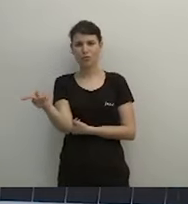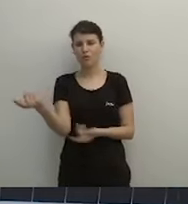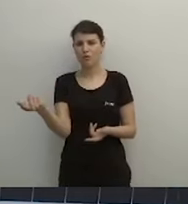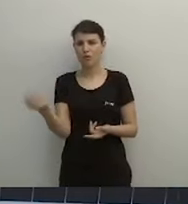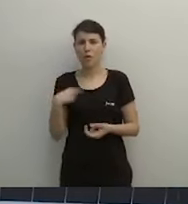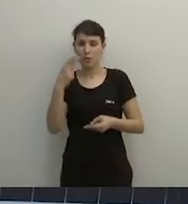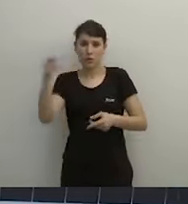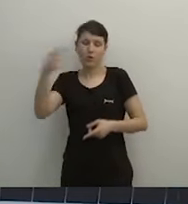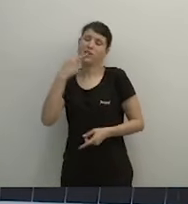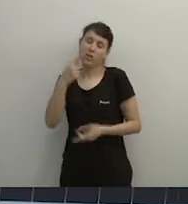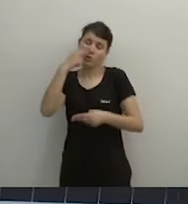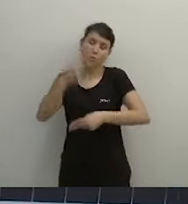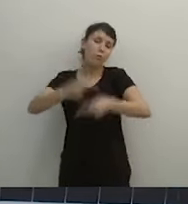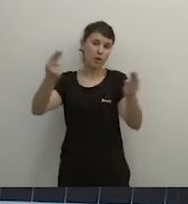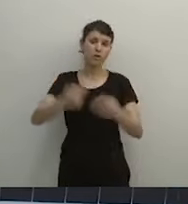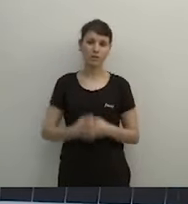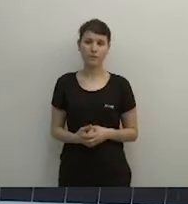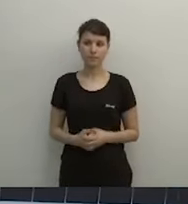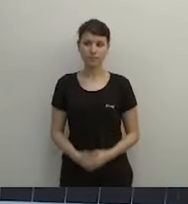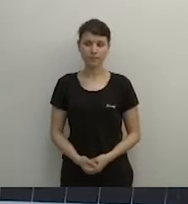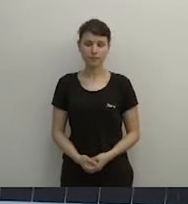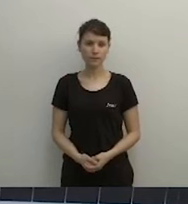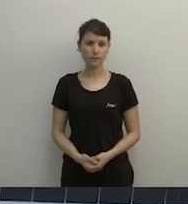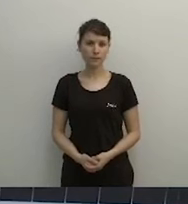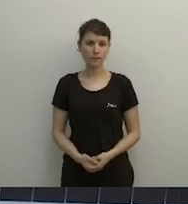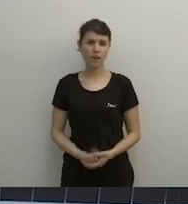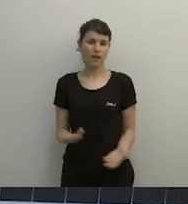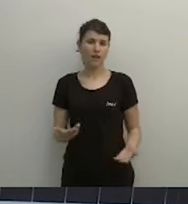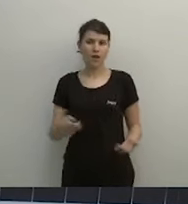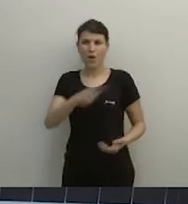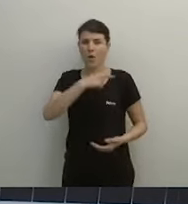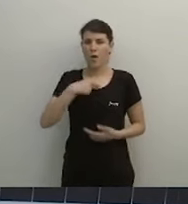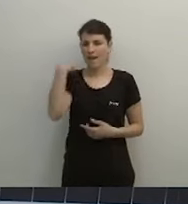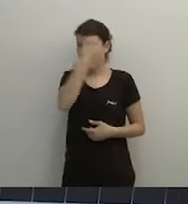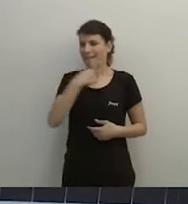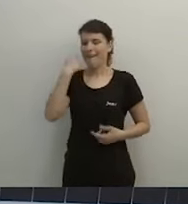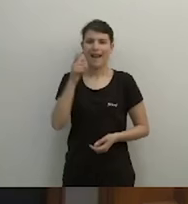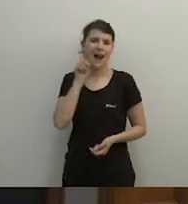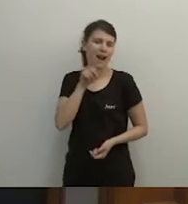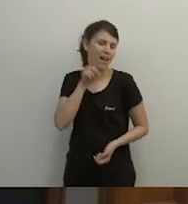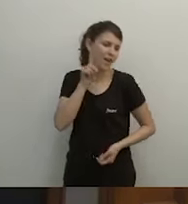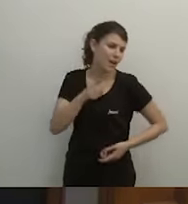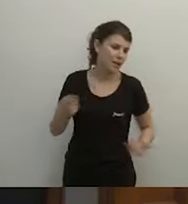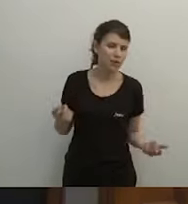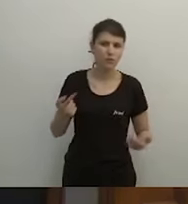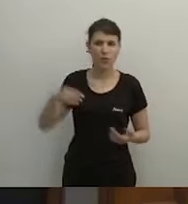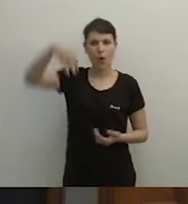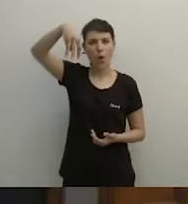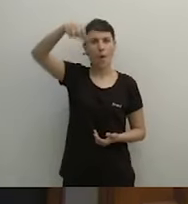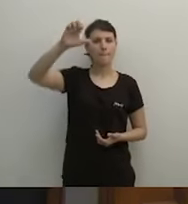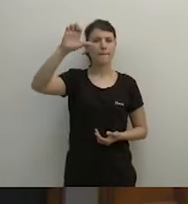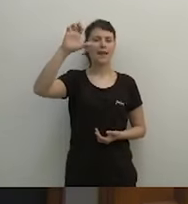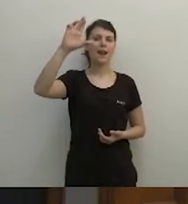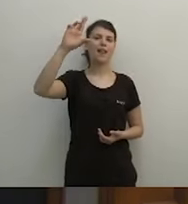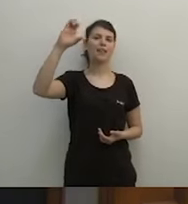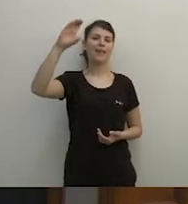públicament això, sàpiguen que han dit això. cara marrullera, enganyosa i fraudulenta, Mercè de Salonso, això ho ha proposat vostè en la reunió